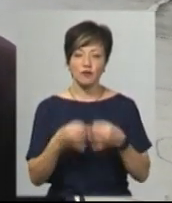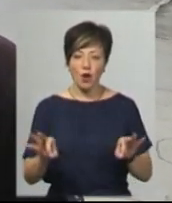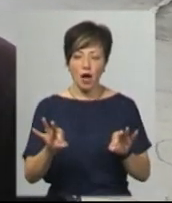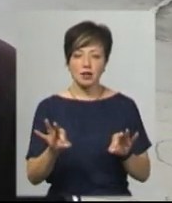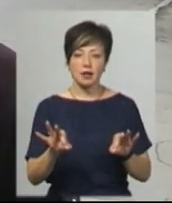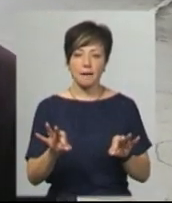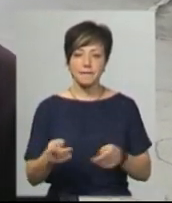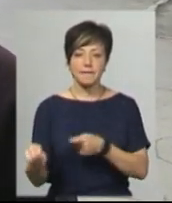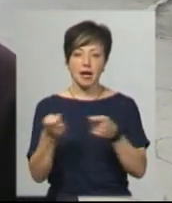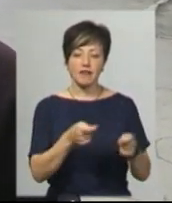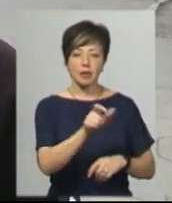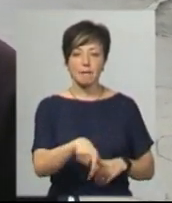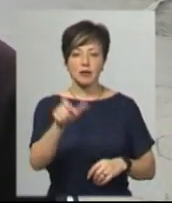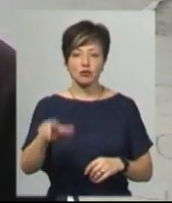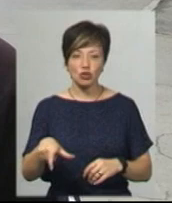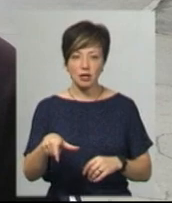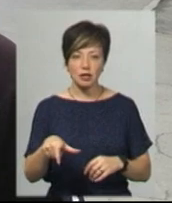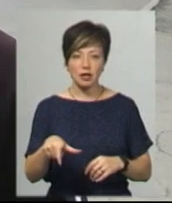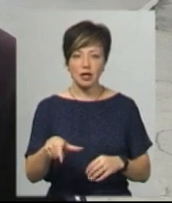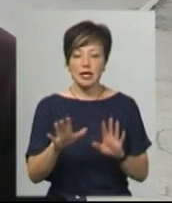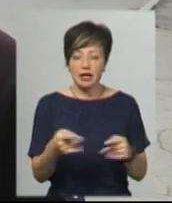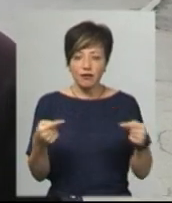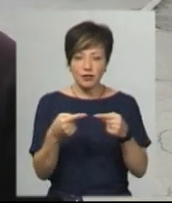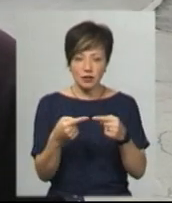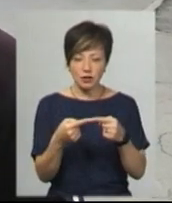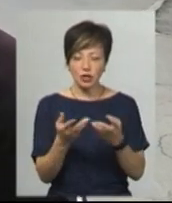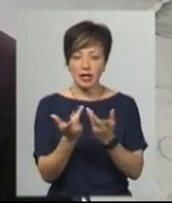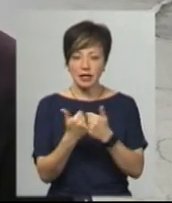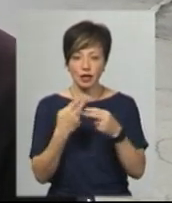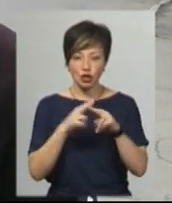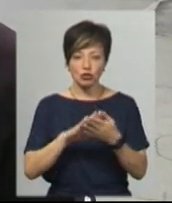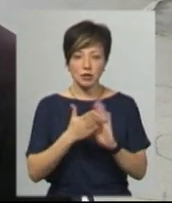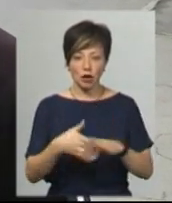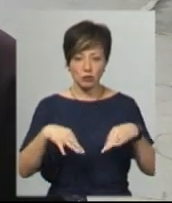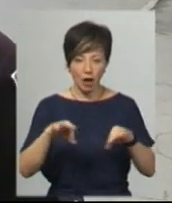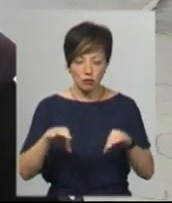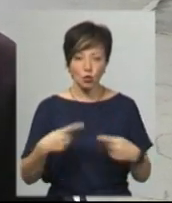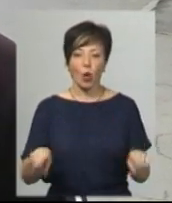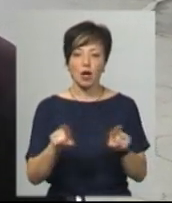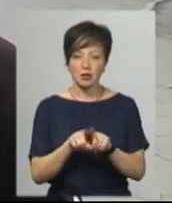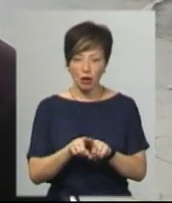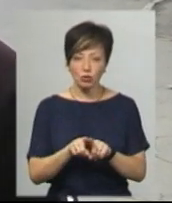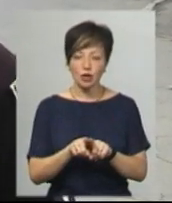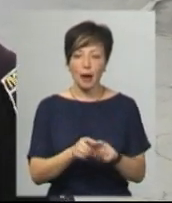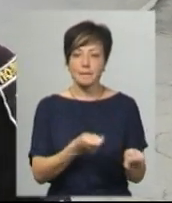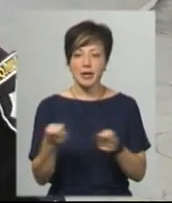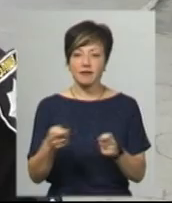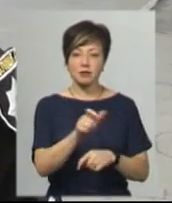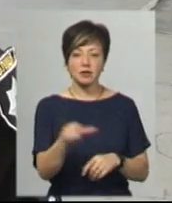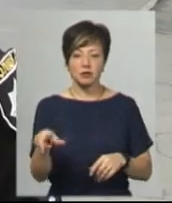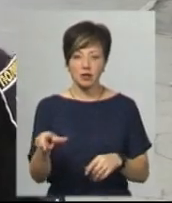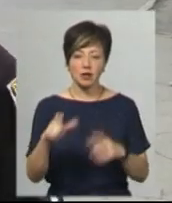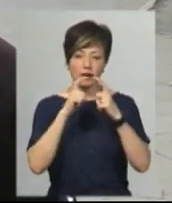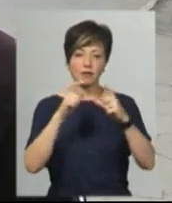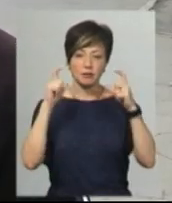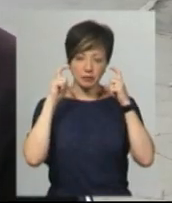перевезення пасажирів визначену кількість технічним станом транспортного засобу, а також перевезення пасажирів у засобах